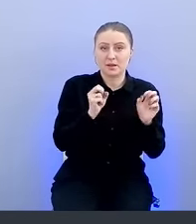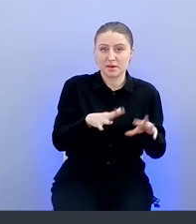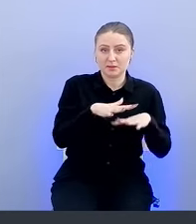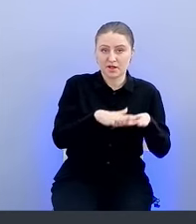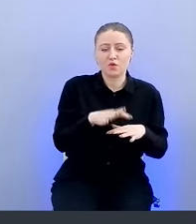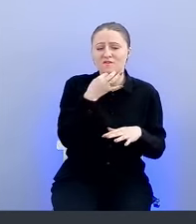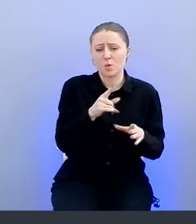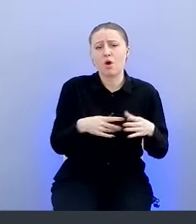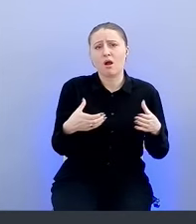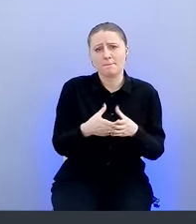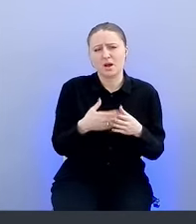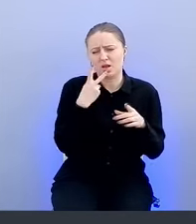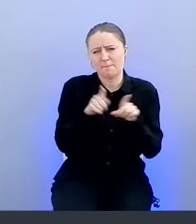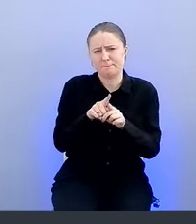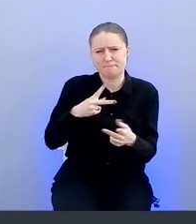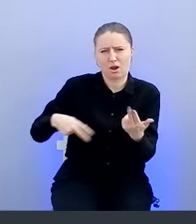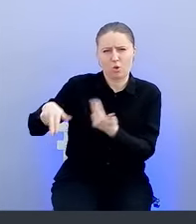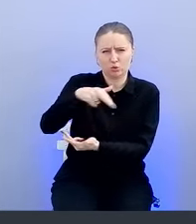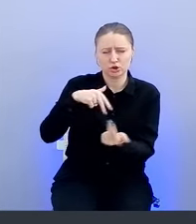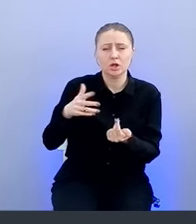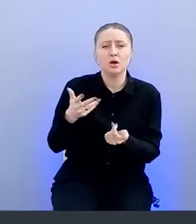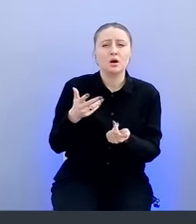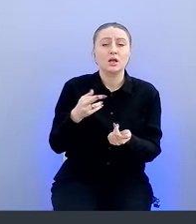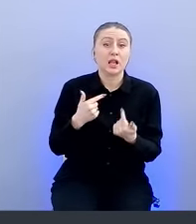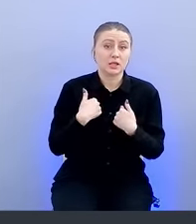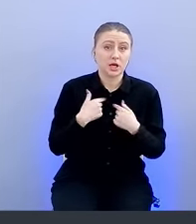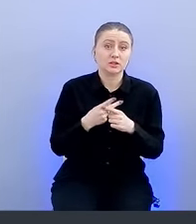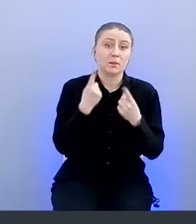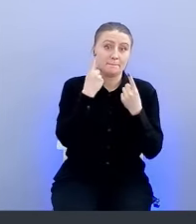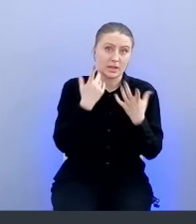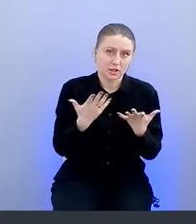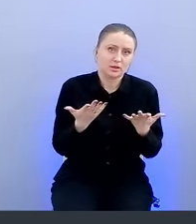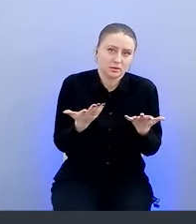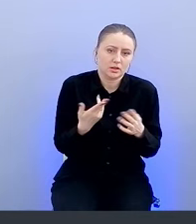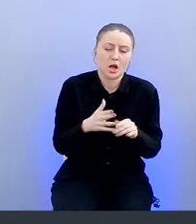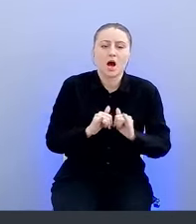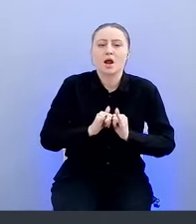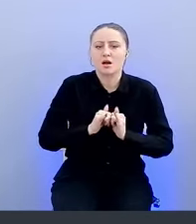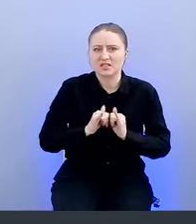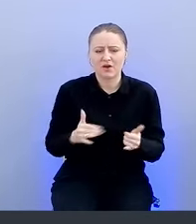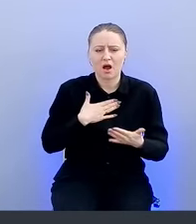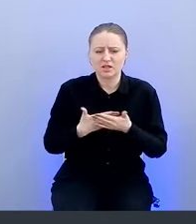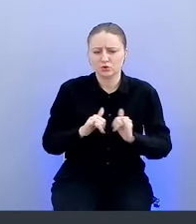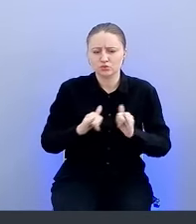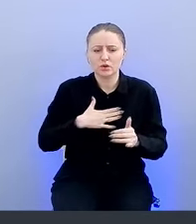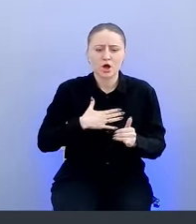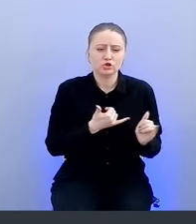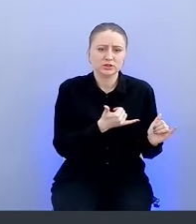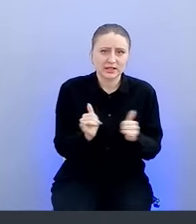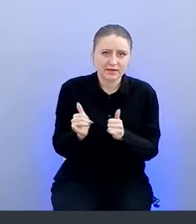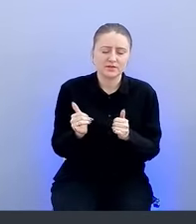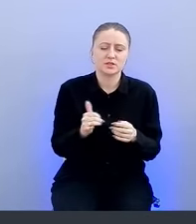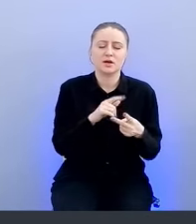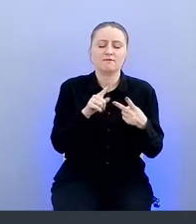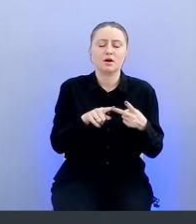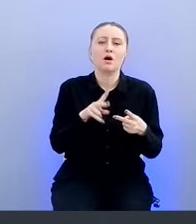любой компании, они в целом схожи, да, то есть для нас это было понятно развитие, активное развитие наших сервисов, наращивание кодовой